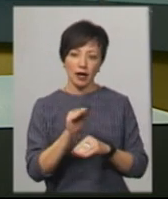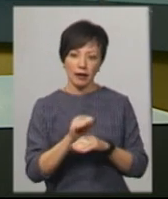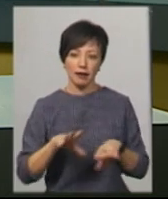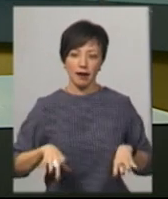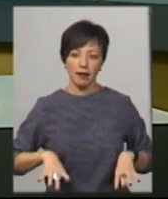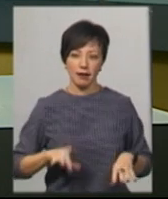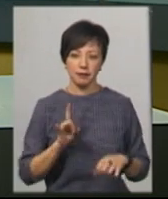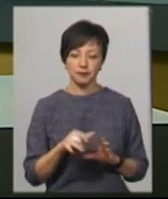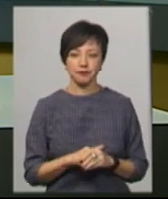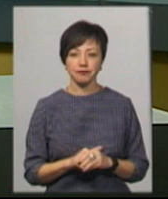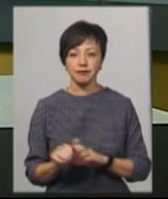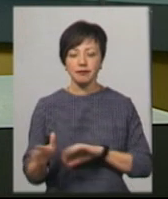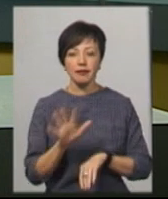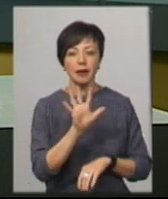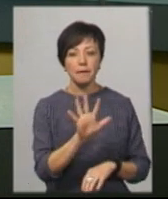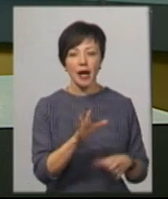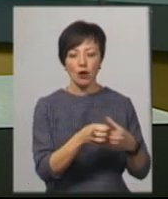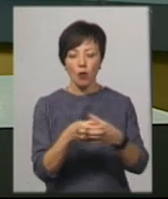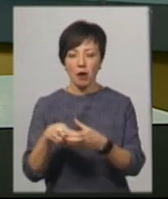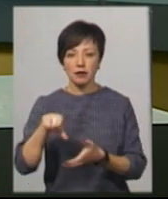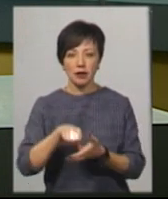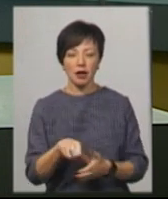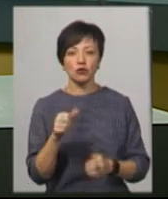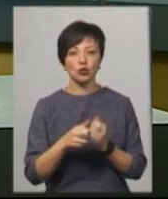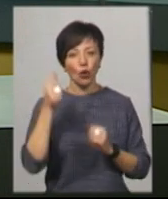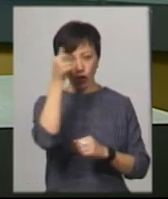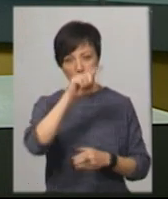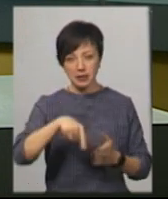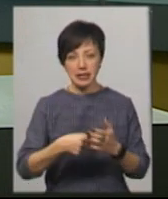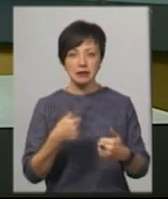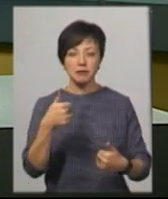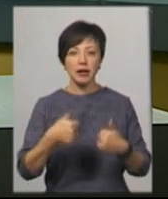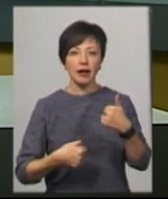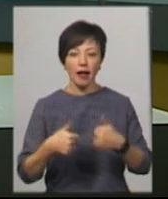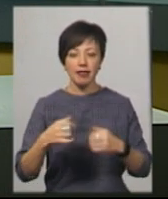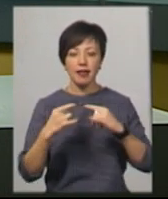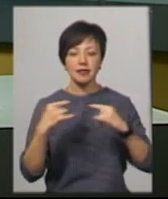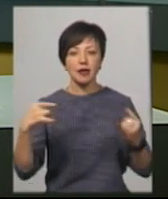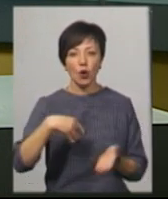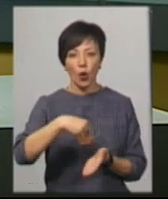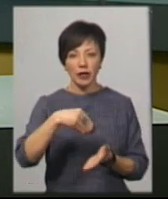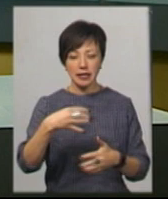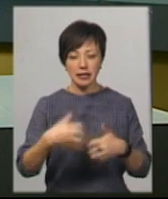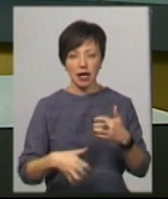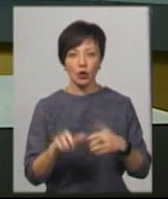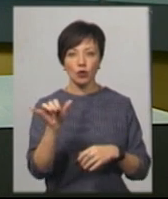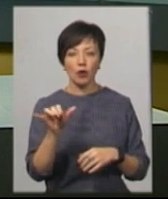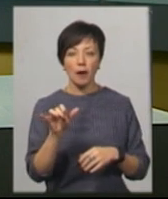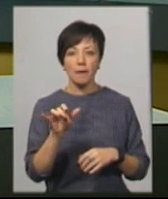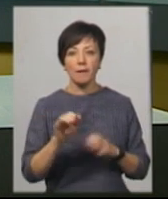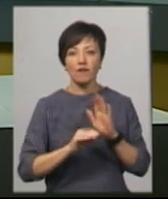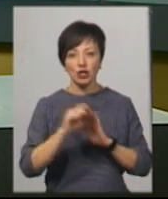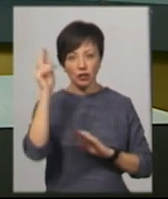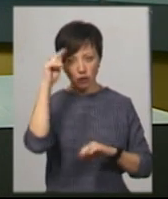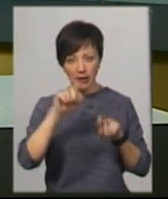Чайковський. П'ять команд взяли участь у щорічній міській спартакеаді з настільного тенісу серед вищих навчальних заходів першого-другого